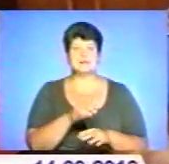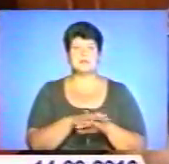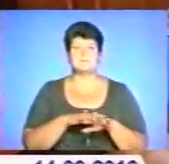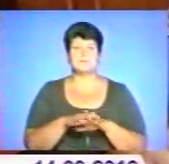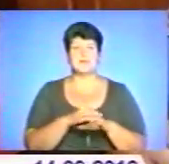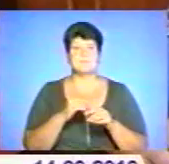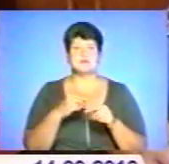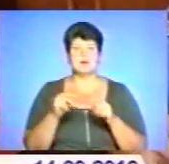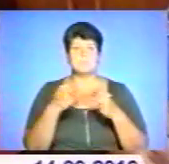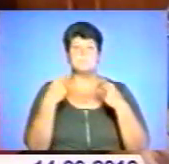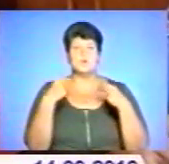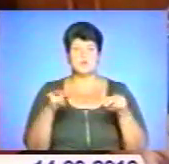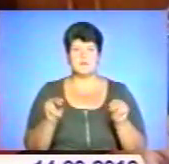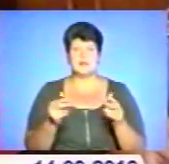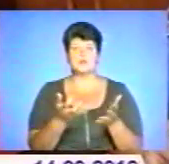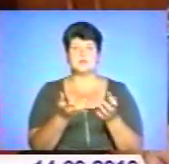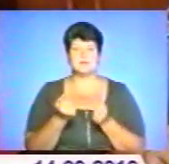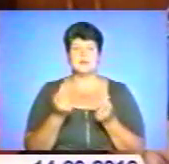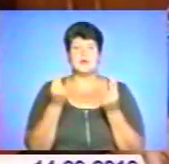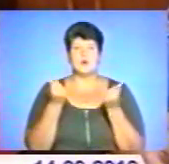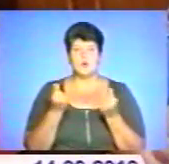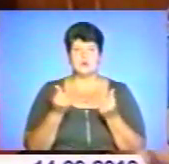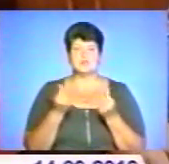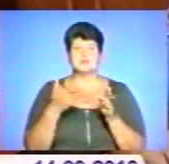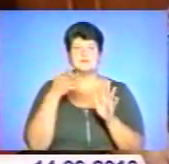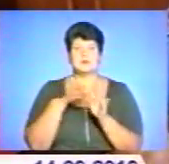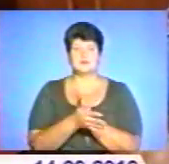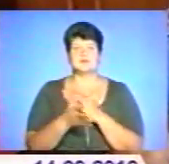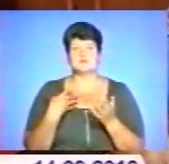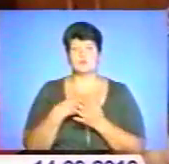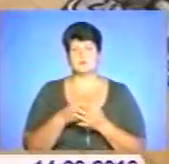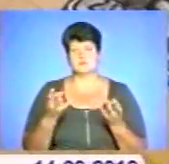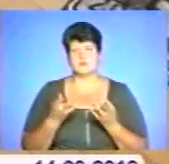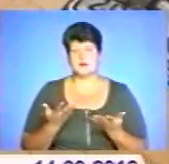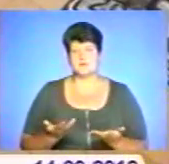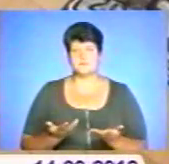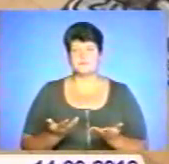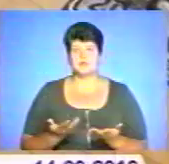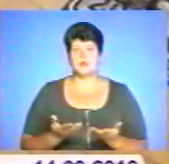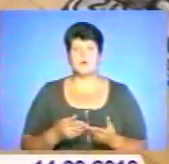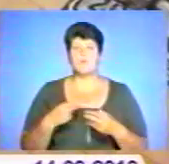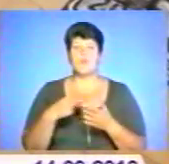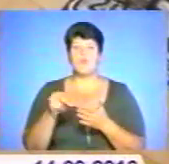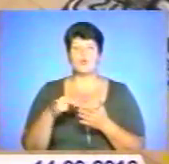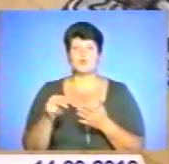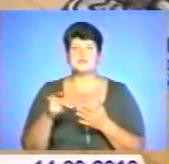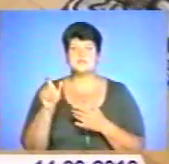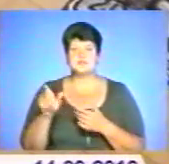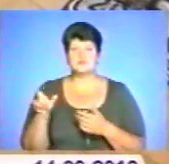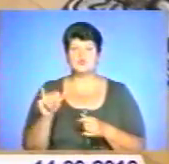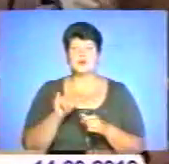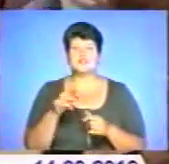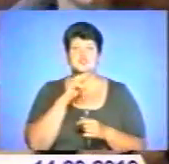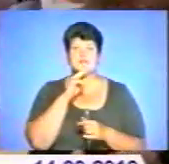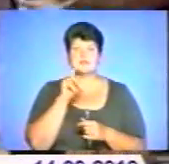де і продавали. Отримані гроші незаконним шляхом вони витрачували на власні потреби. Покупців зловмисники шукали серед чернівецьких.